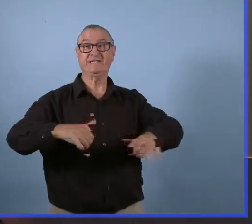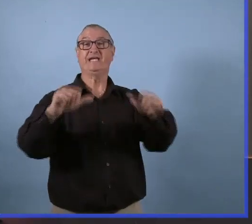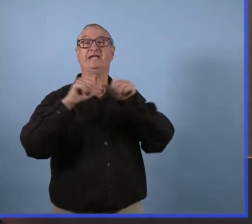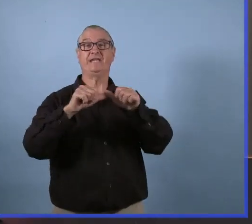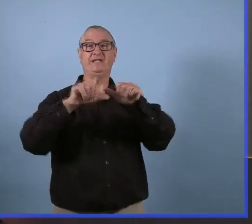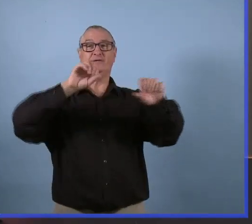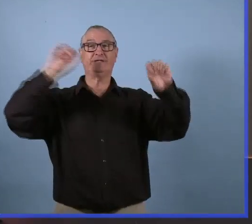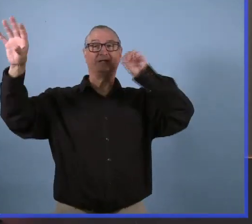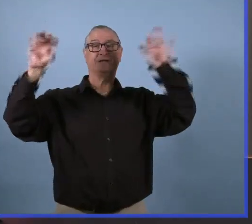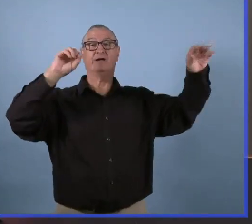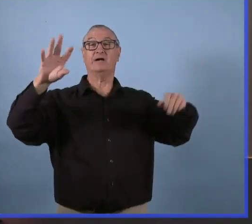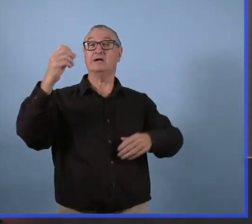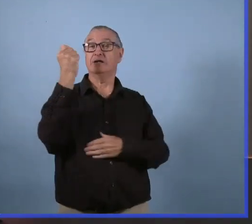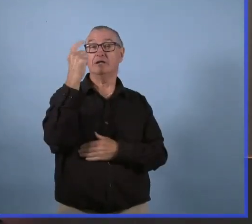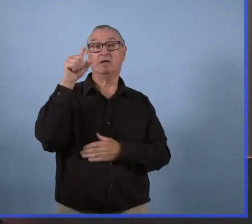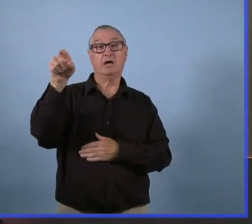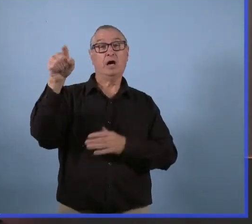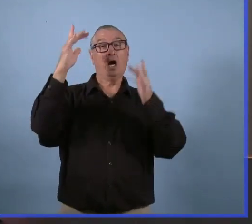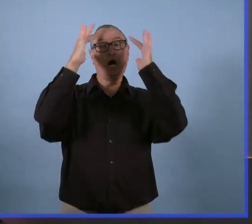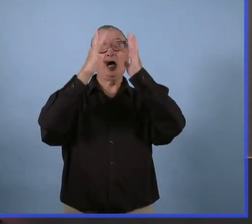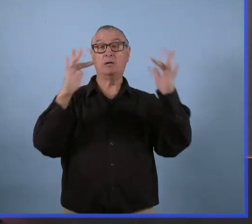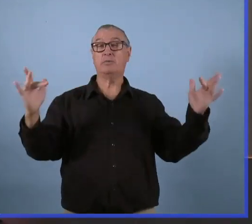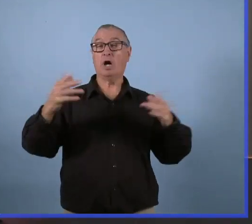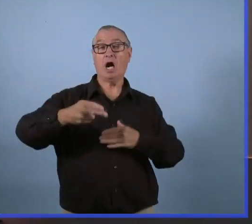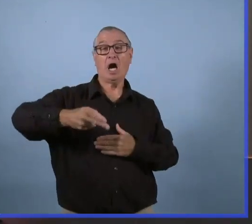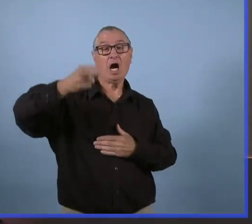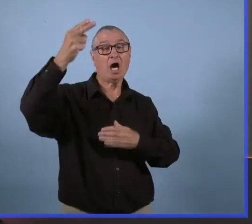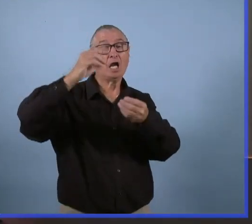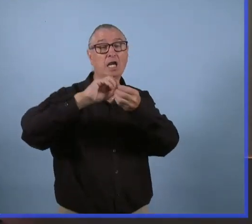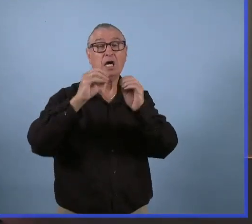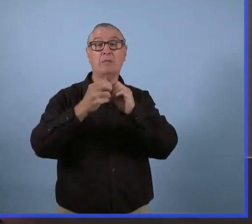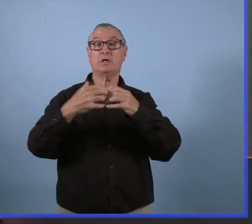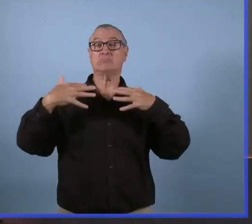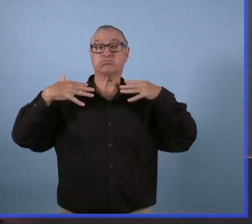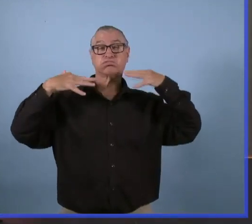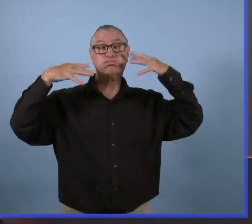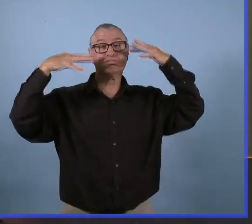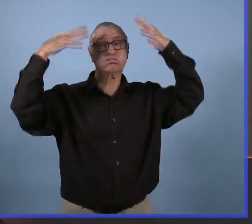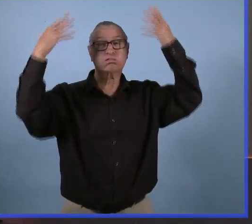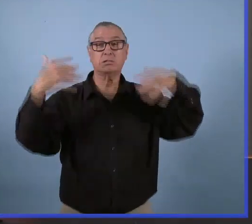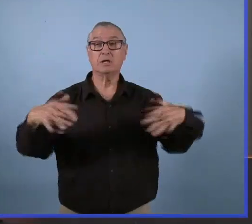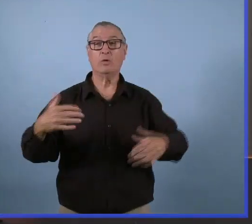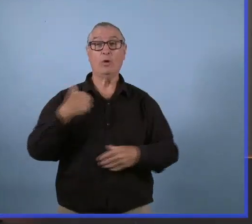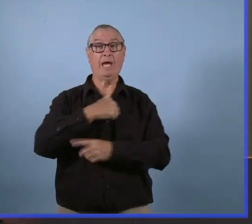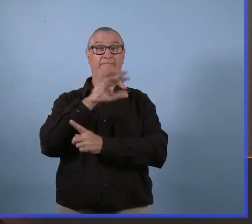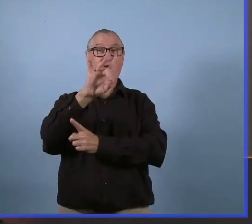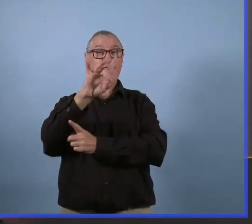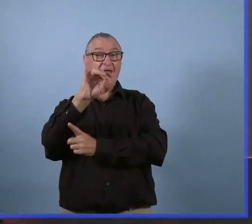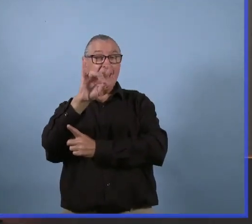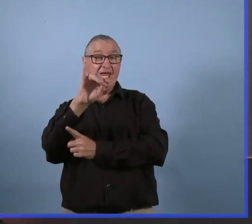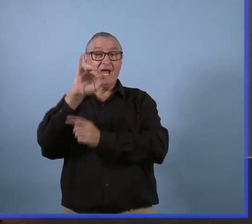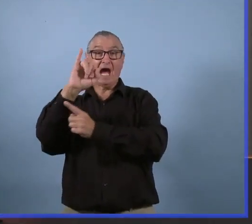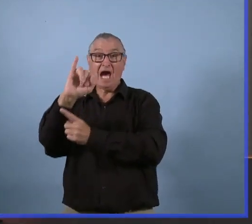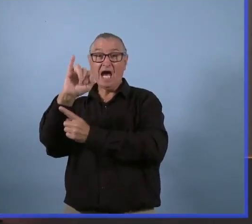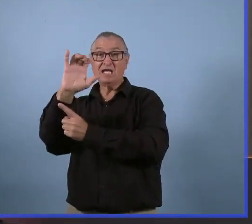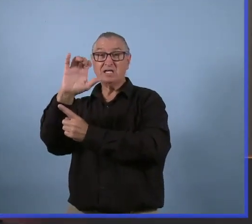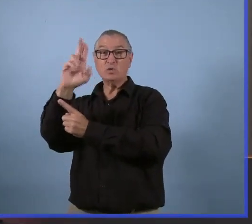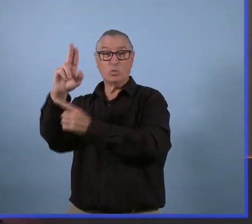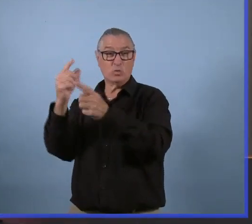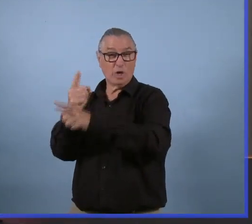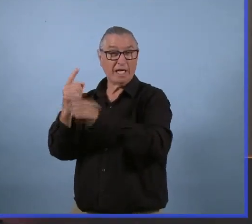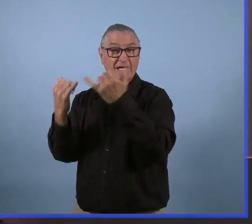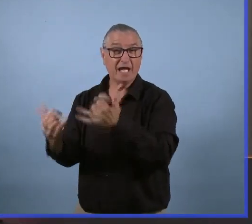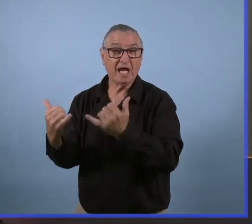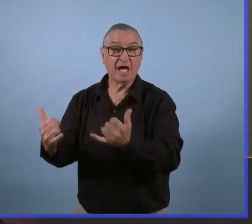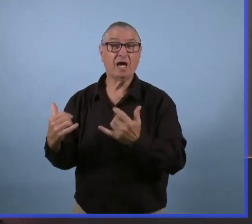les chiffres sont encore élevés. a encore des gens hors province qui sont hospitalisés. On a 80 personnes en soins intensifs.